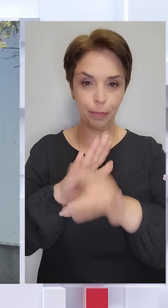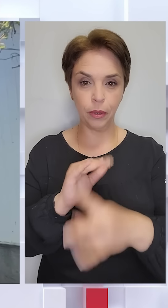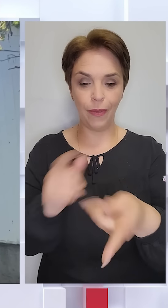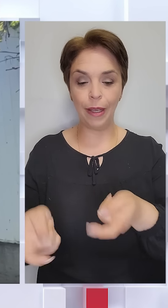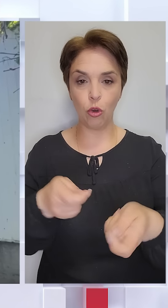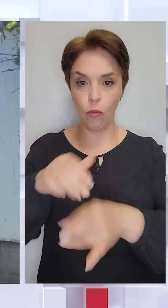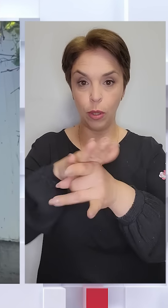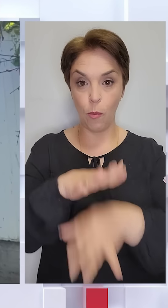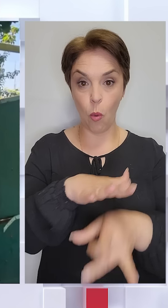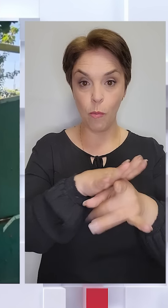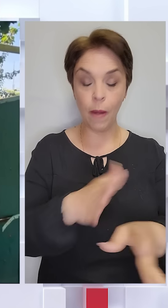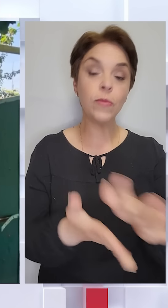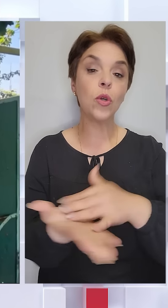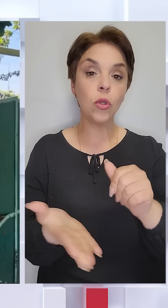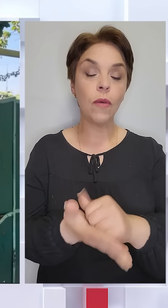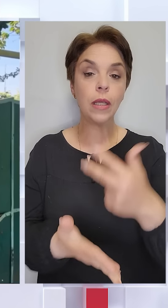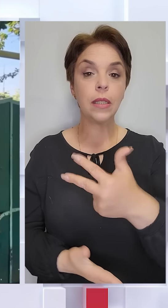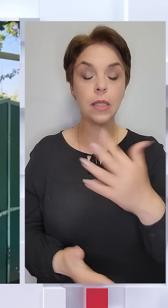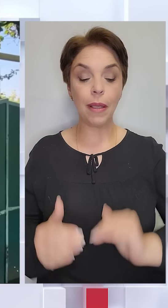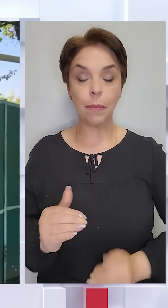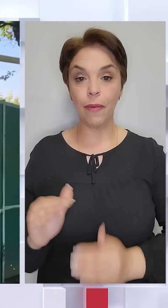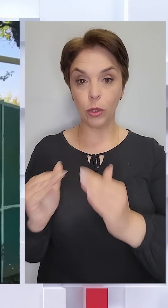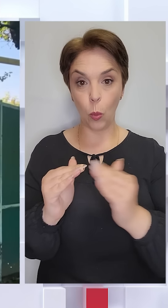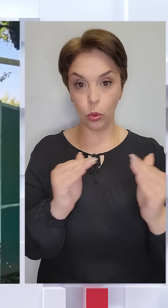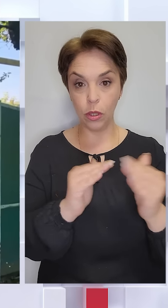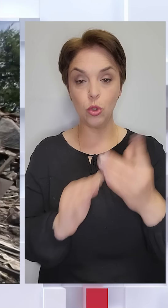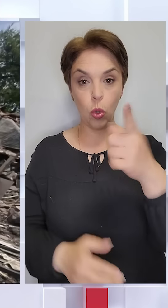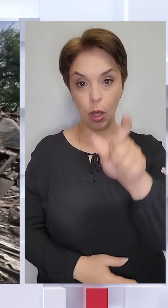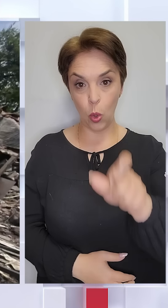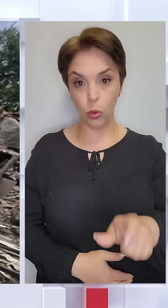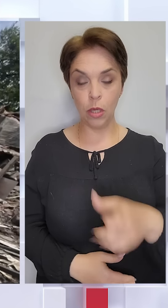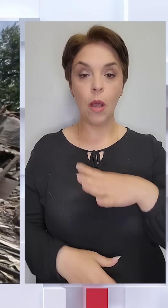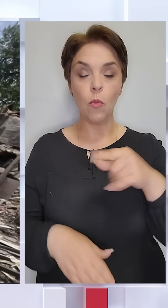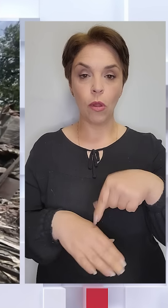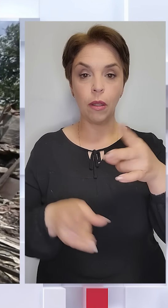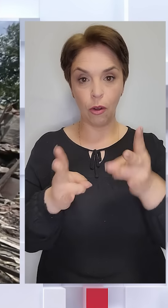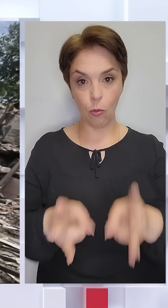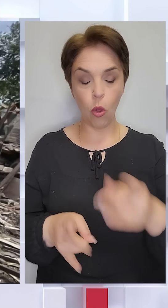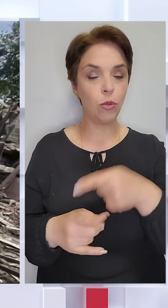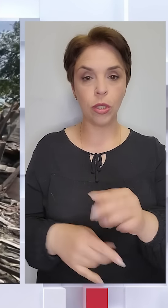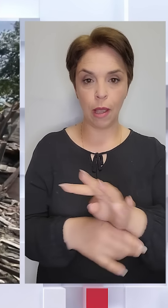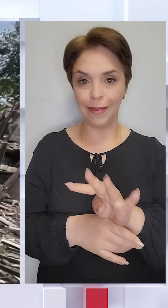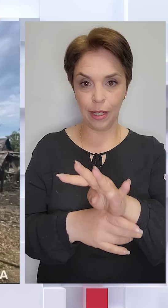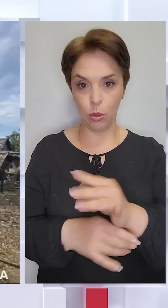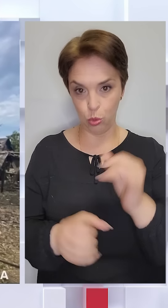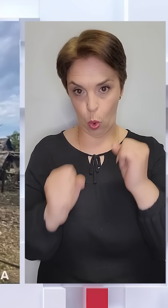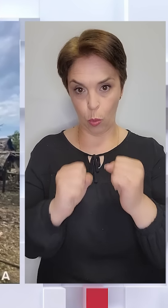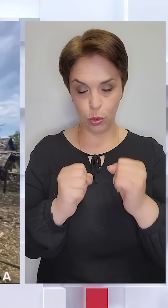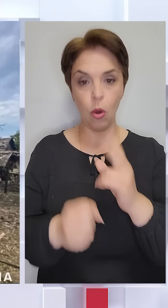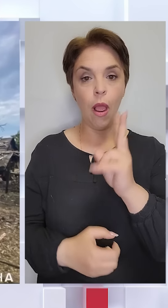керовані авіабомби. Зруйнували 35 приватних осель і ще одна людина зазнала травм під час артилерійського обстрілу